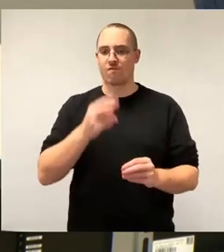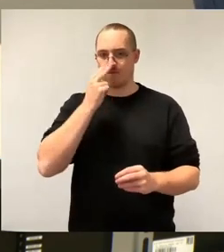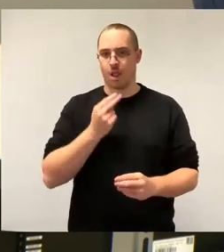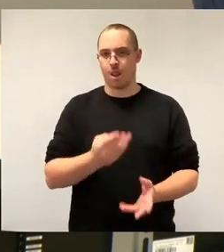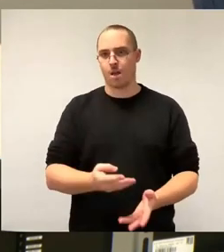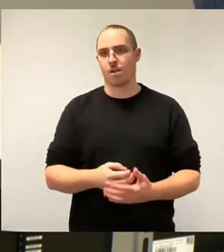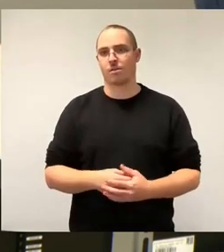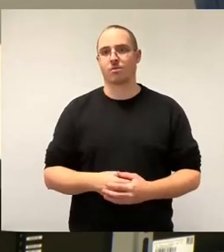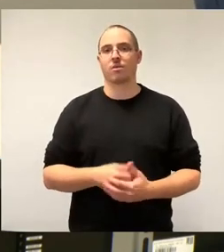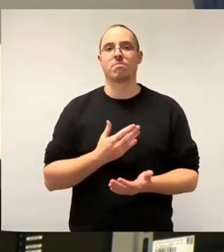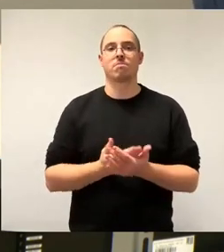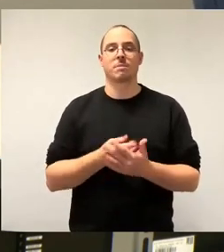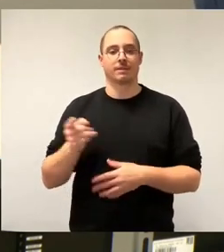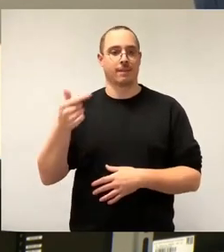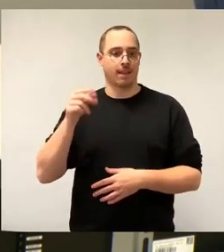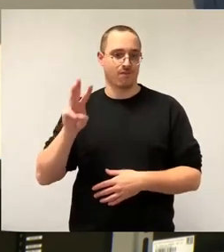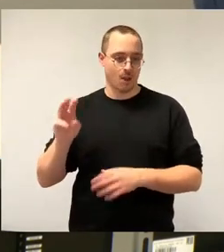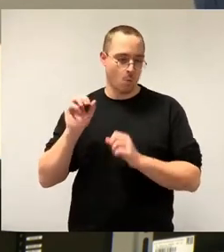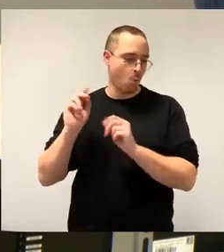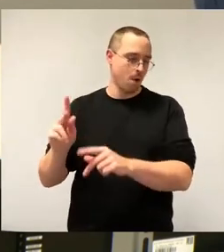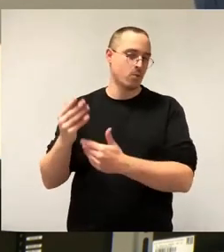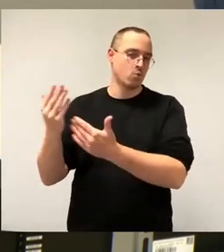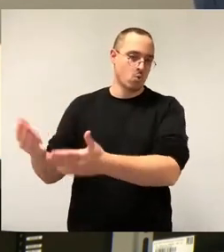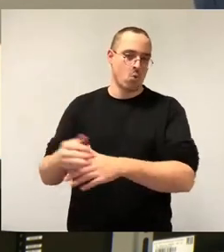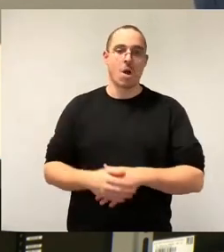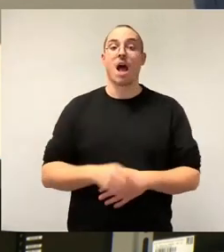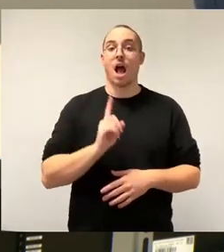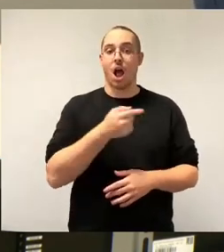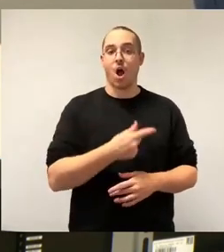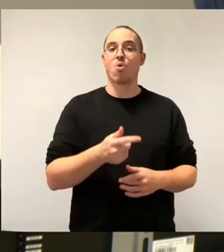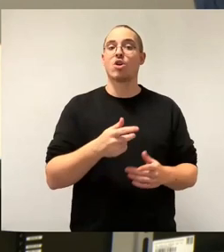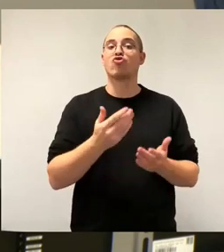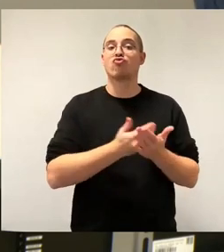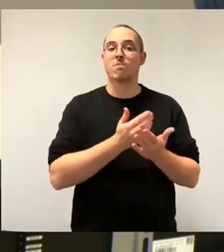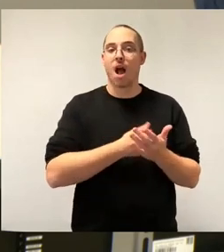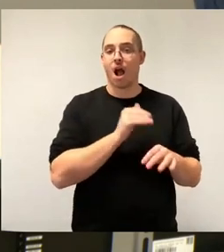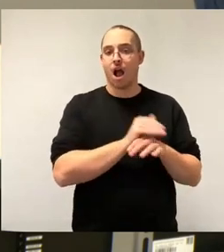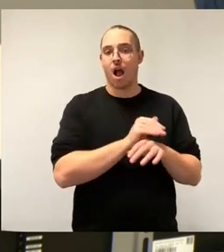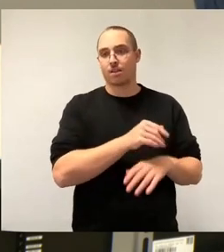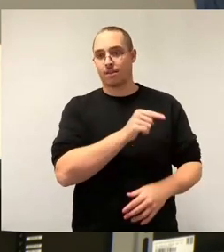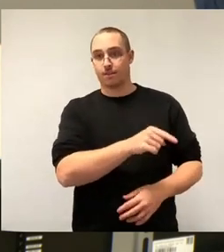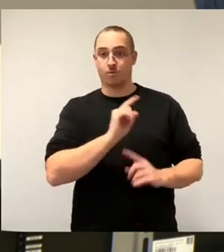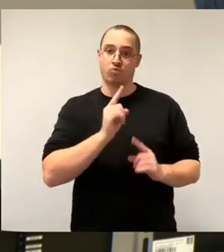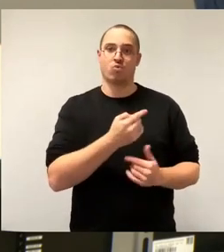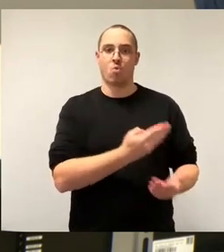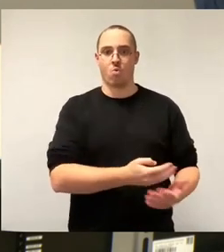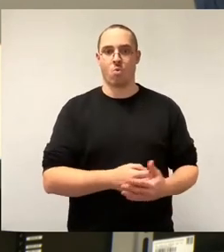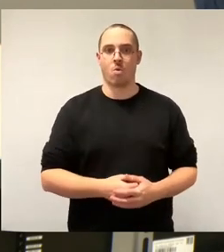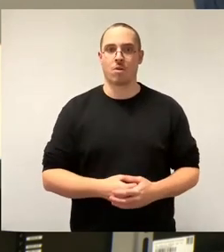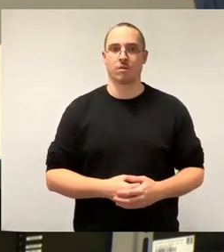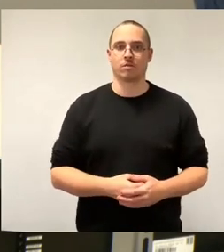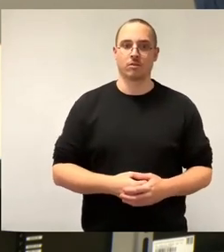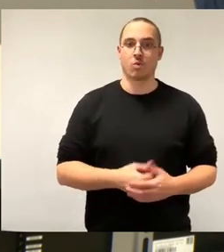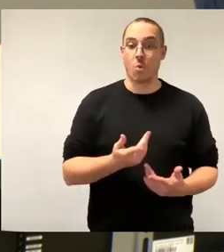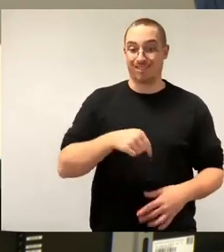den Sparkassen, wo hinter extremen überplanmäßigen Gewinnen und uns als Stadt, dieses Geldringen braucht,